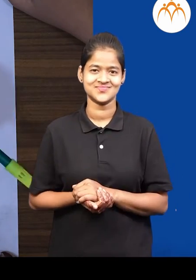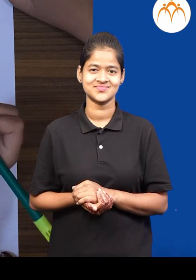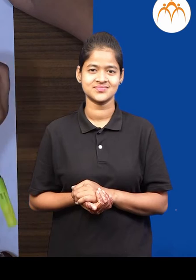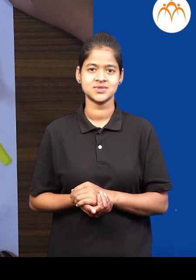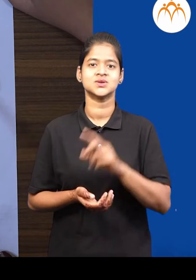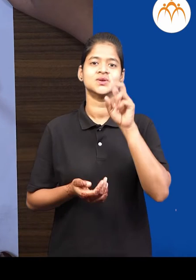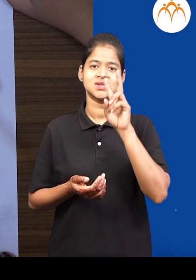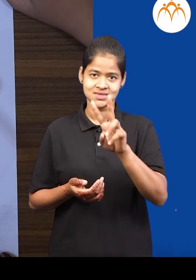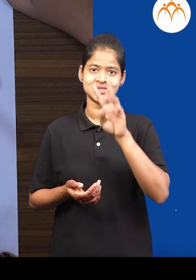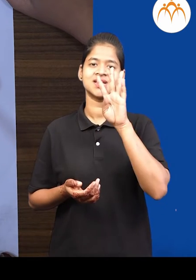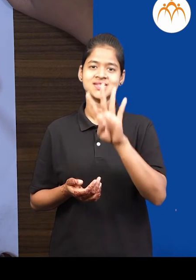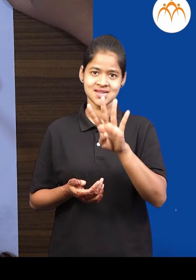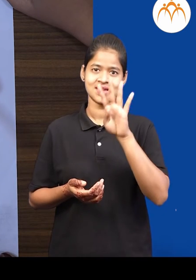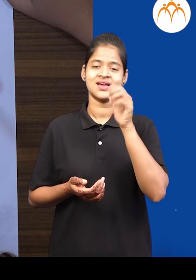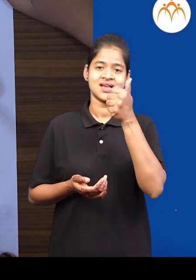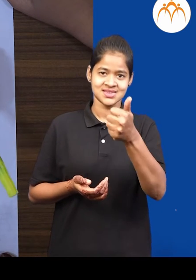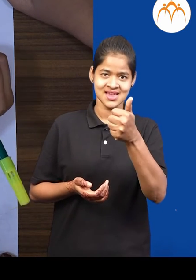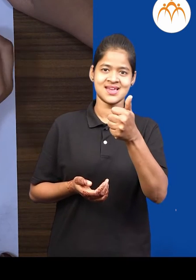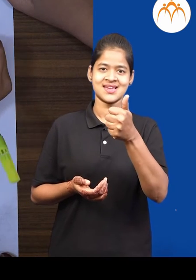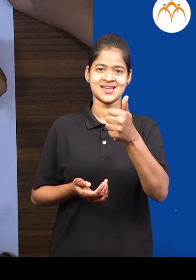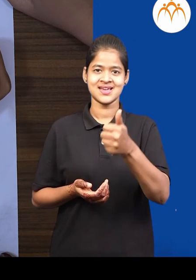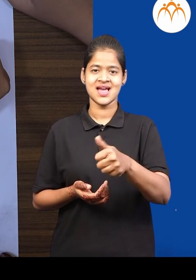चार, साहा,